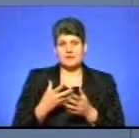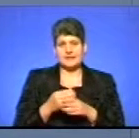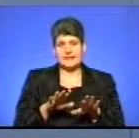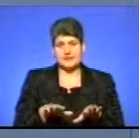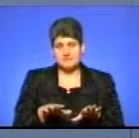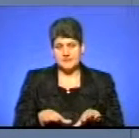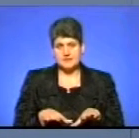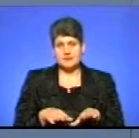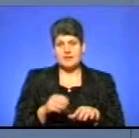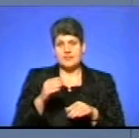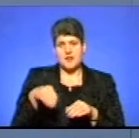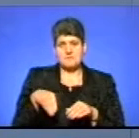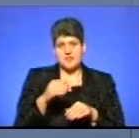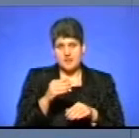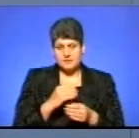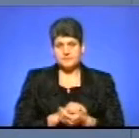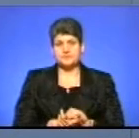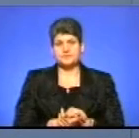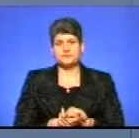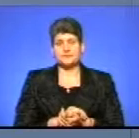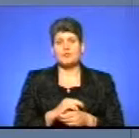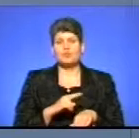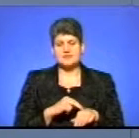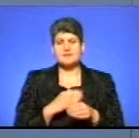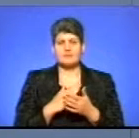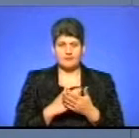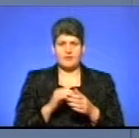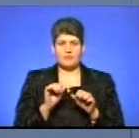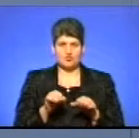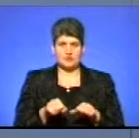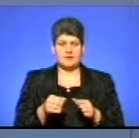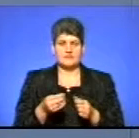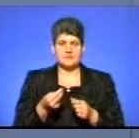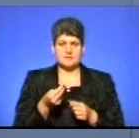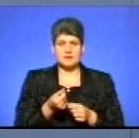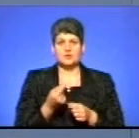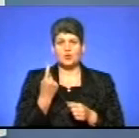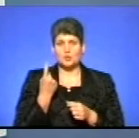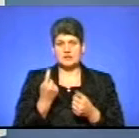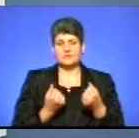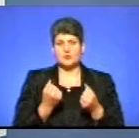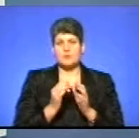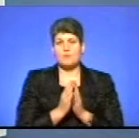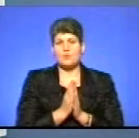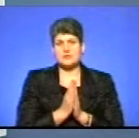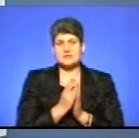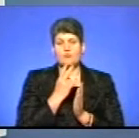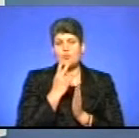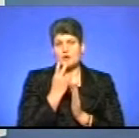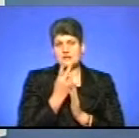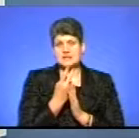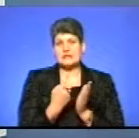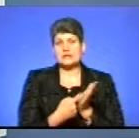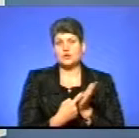місті, тобто через термінал. В поліцейських є ця можливість. Один водій попросив показати